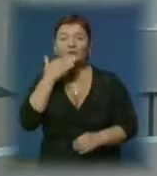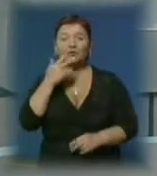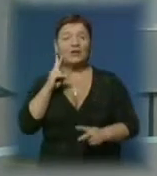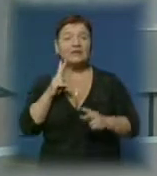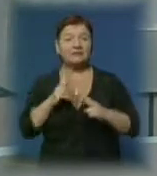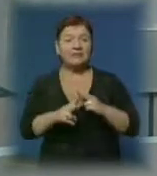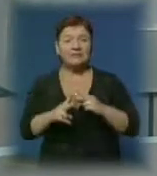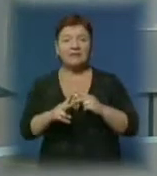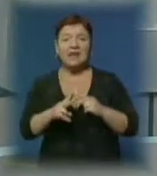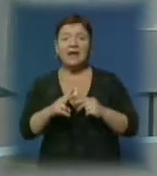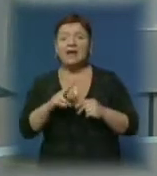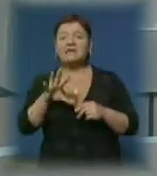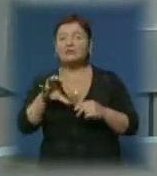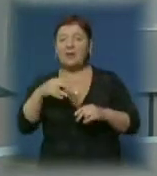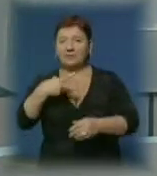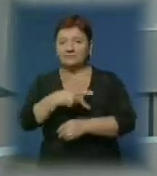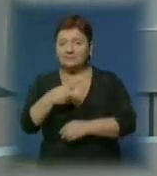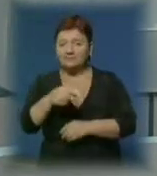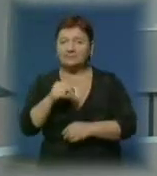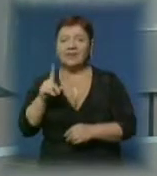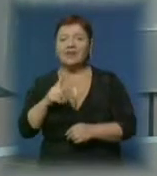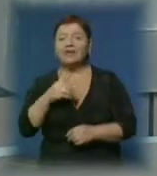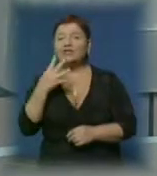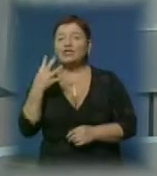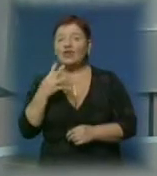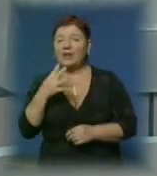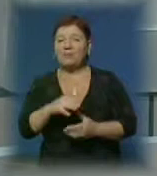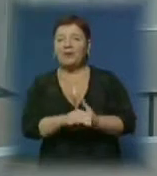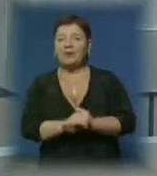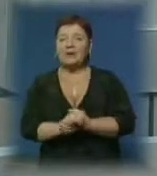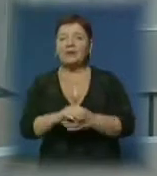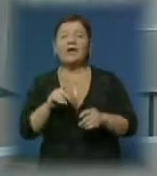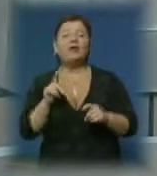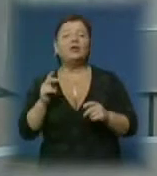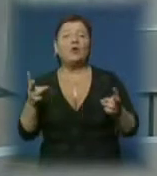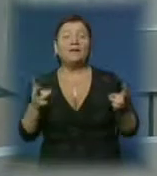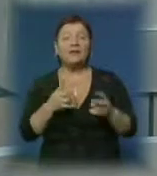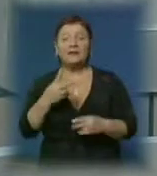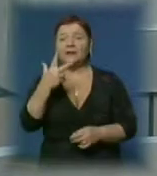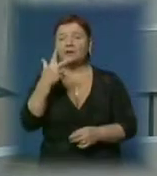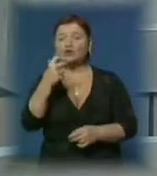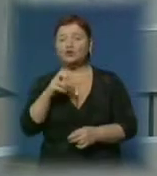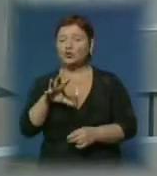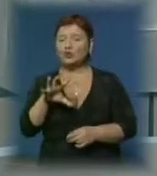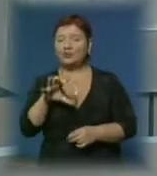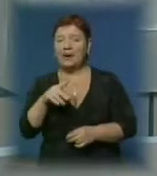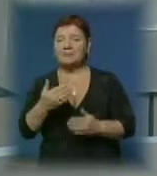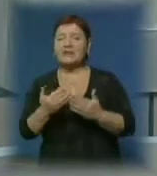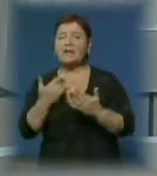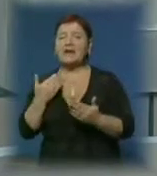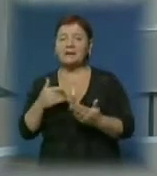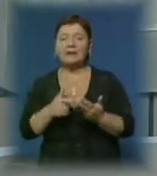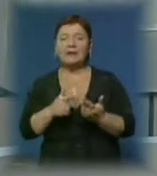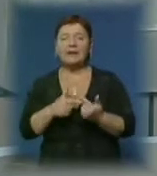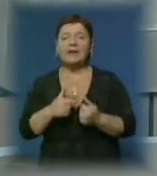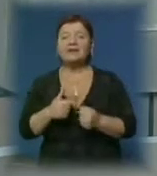завершили стерилізацію собак. Австрійська громадська організація «Чотирилапи» провела необхідні операції трьом сотням тварин за попередніми підрахунками